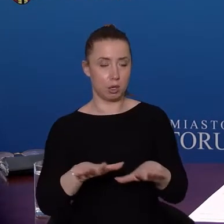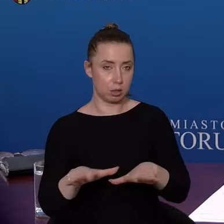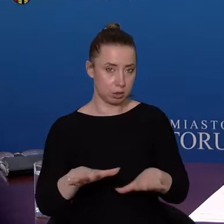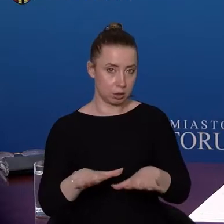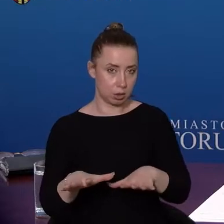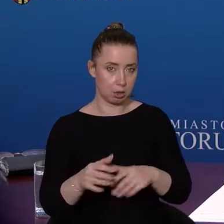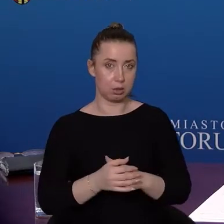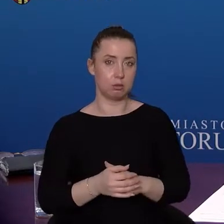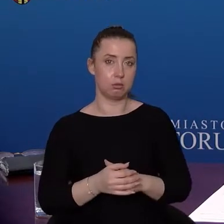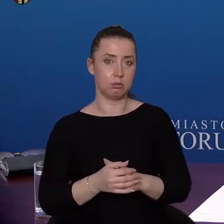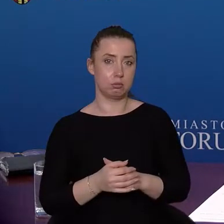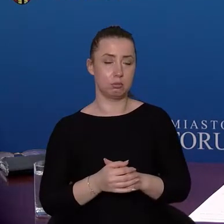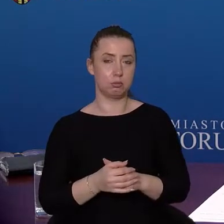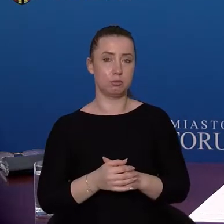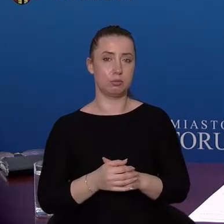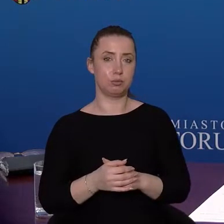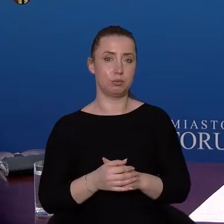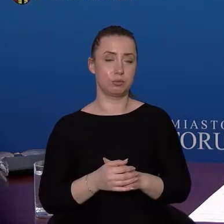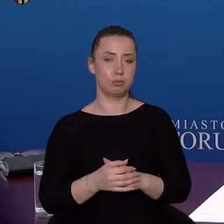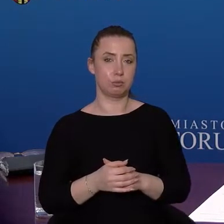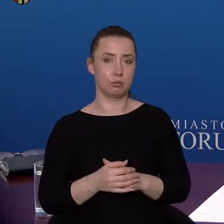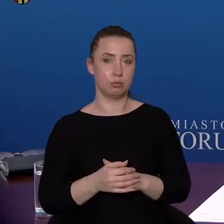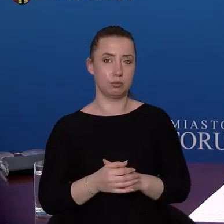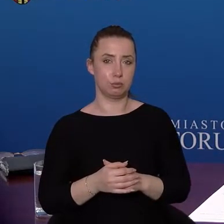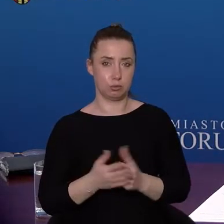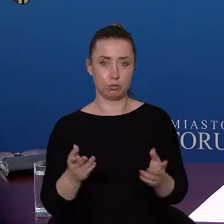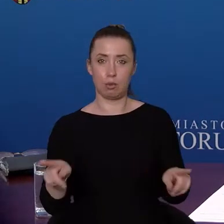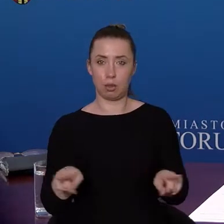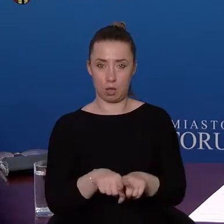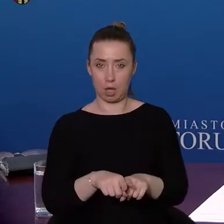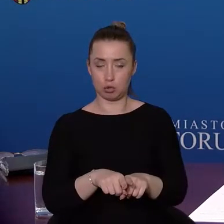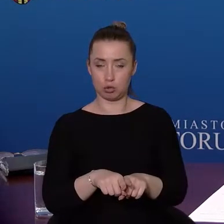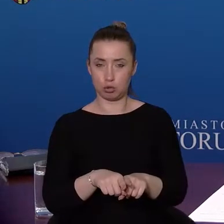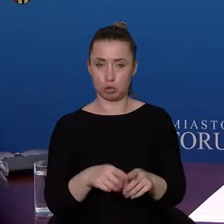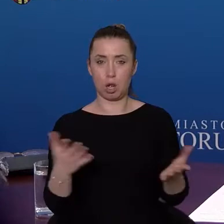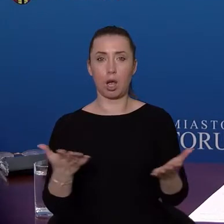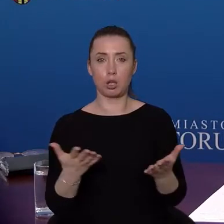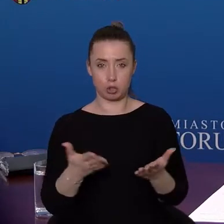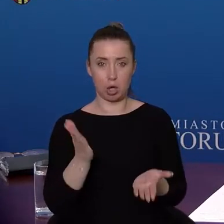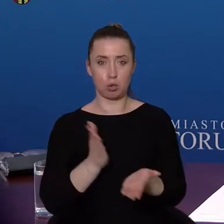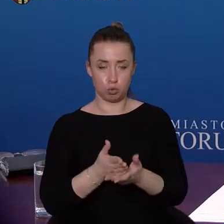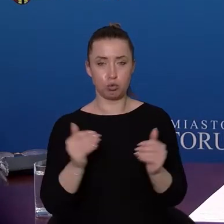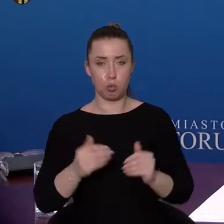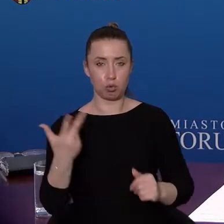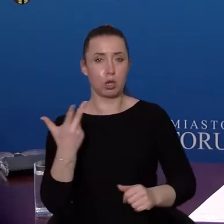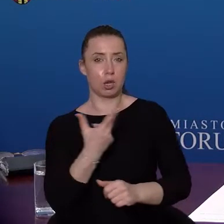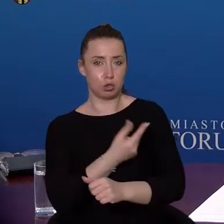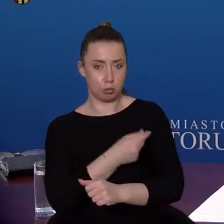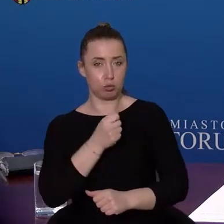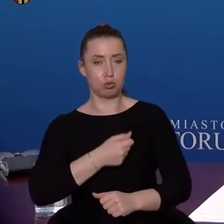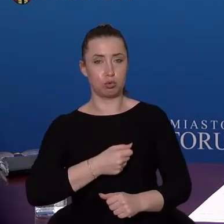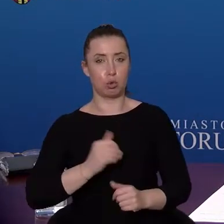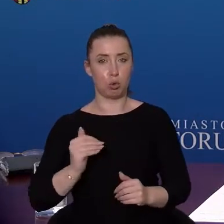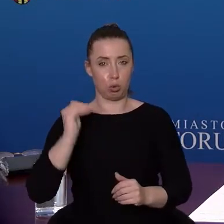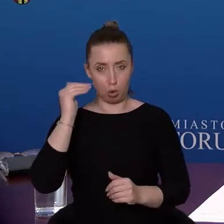do tej pory można było ze szczepień korzystać. To są też